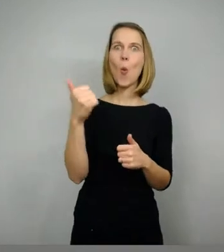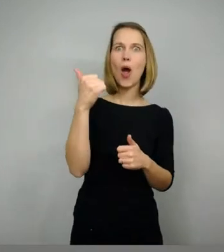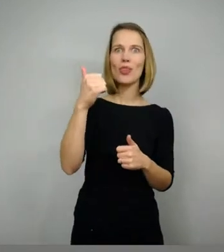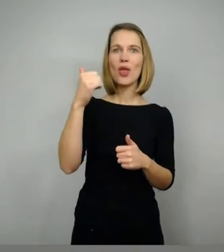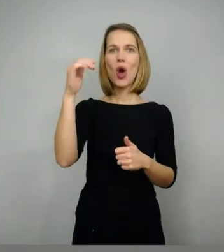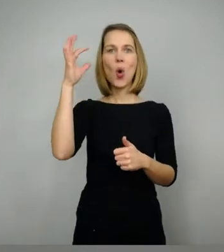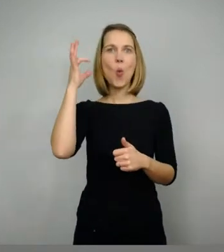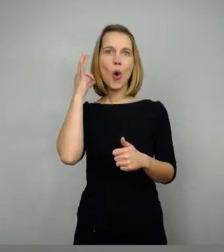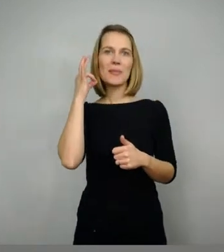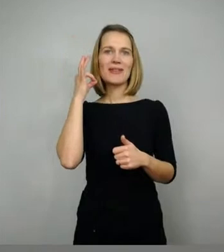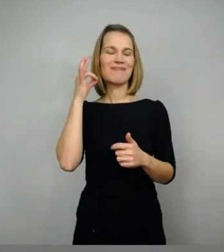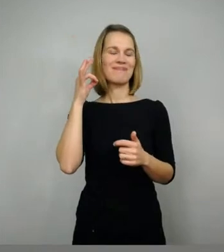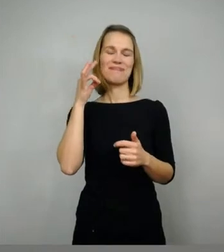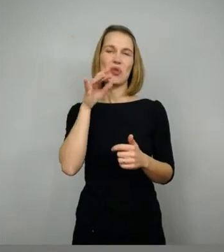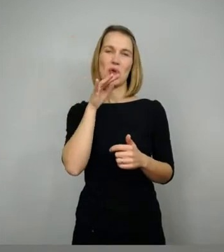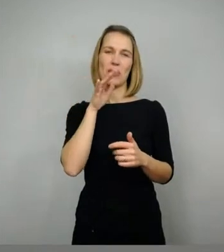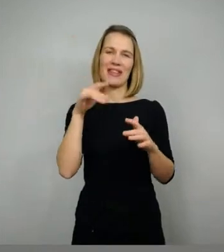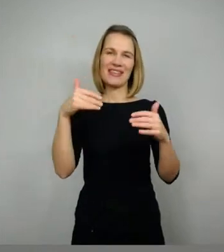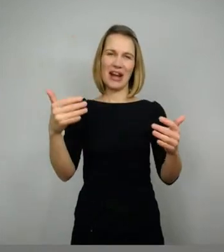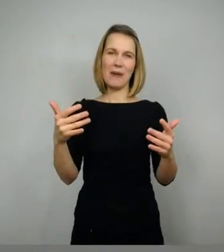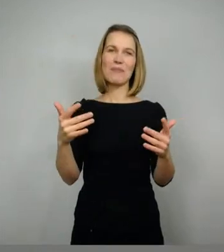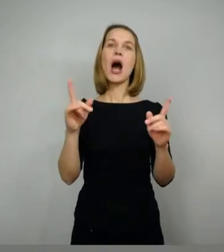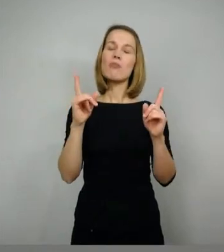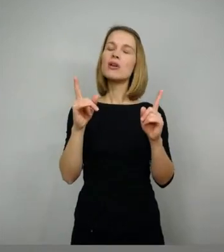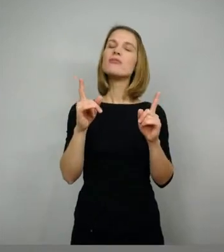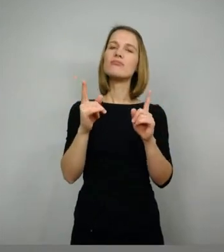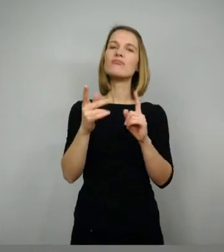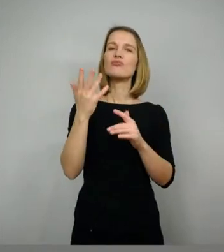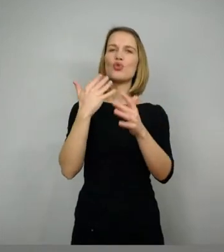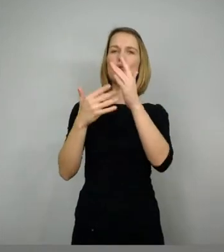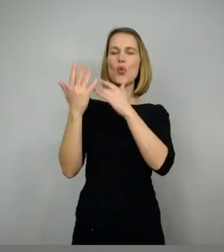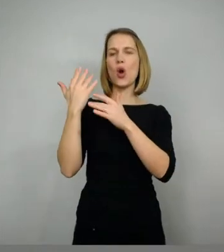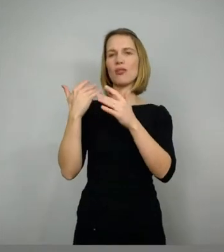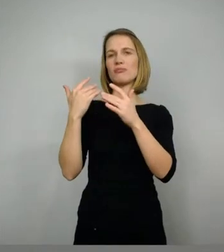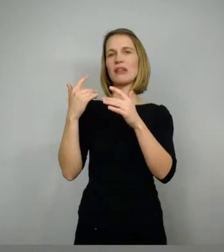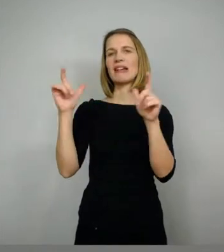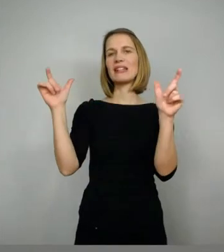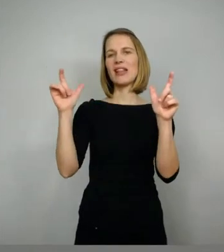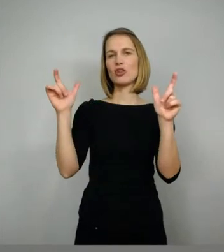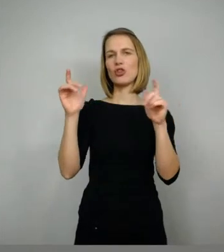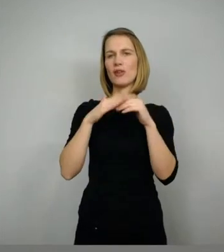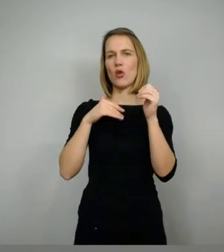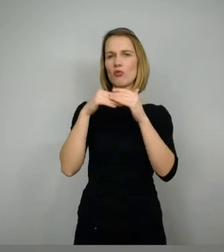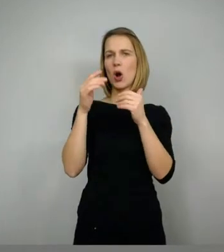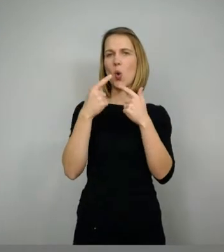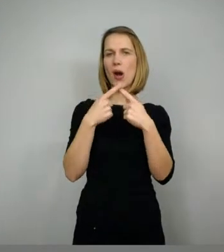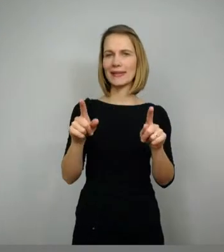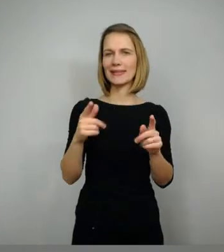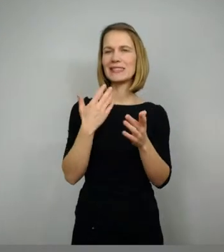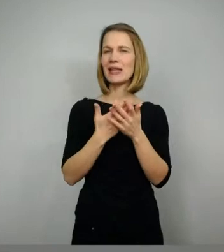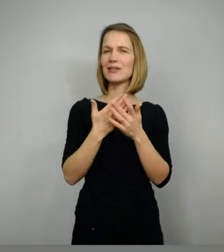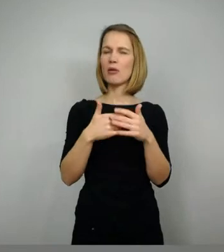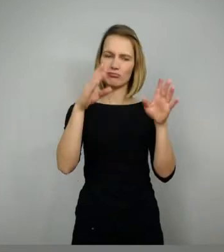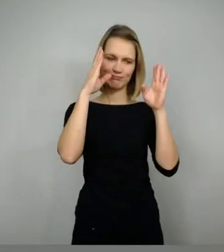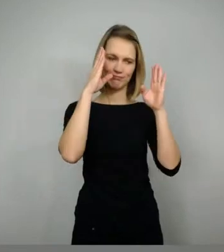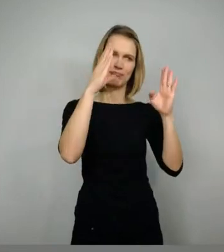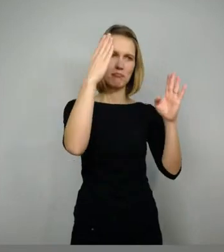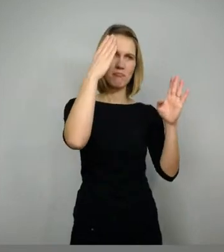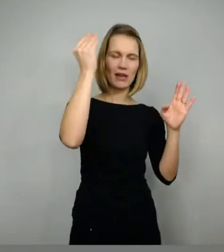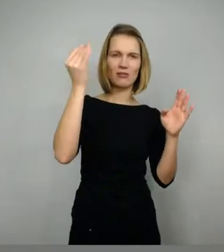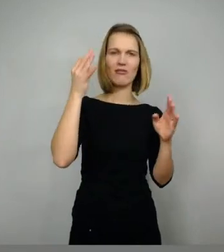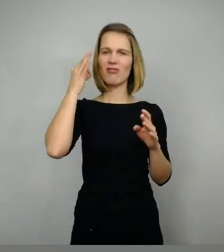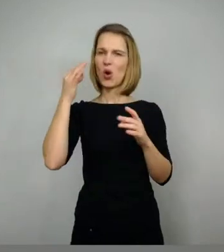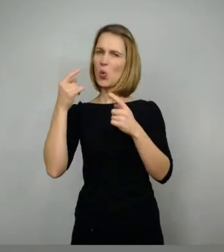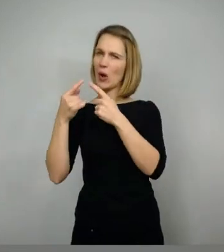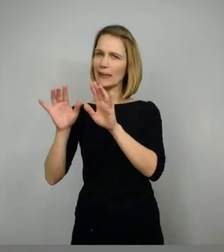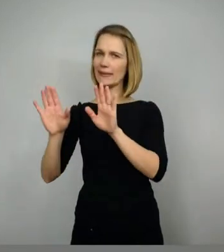sich ja noch eine Handschrift. Aber ja, die Gesellschaft war damals einfach noch anders aufgebaut und da hatten Frauen dann noch nicht so viel zu sagen. Was nicht heißt, dass